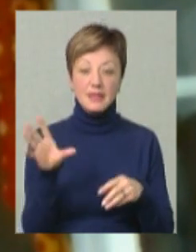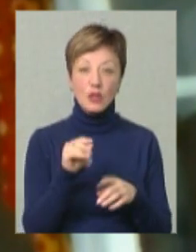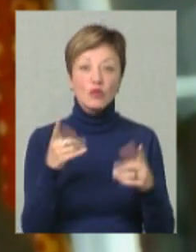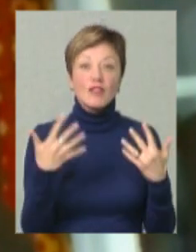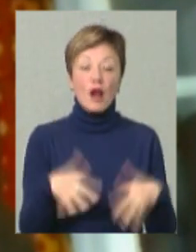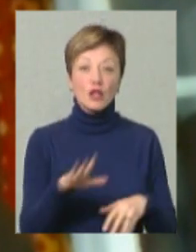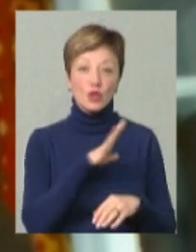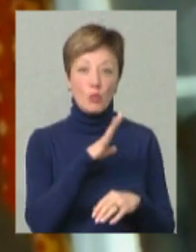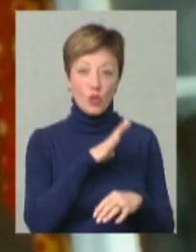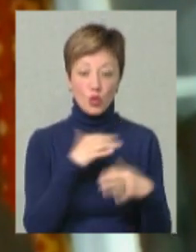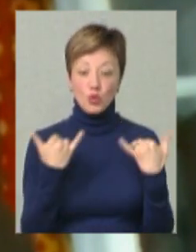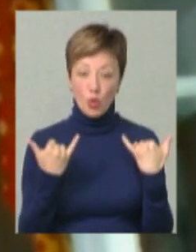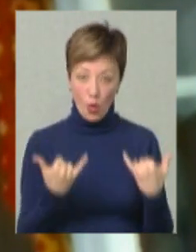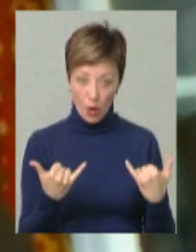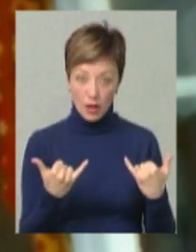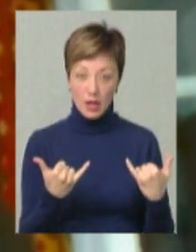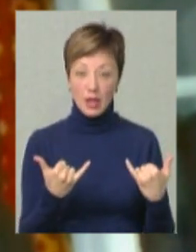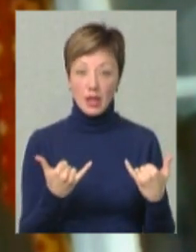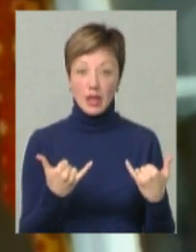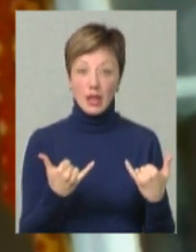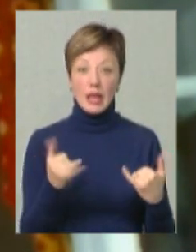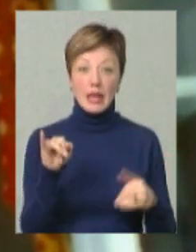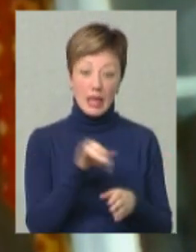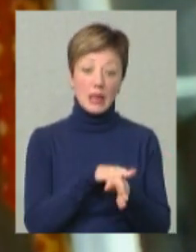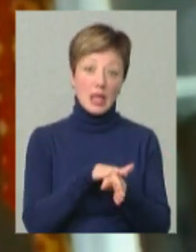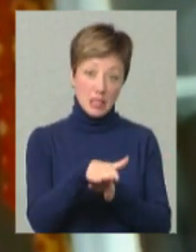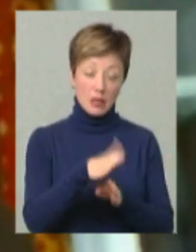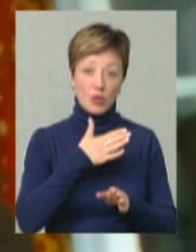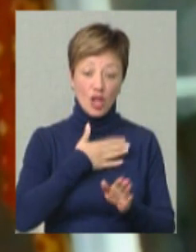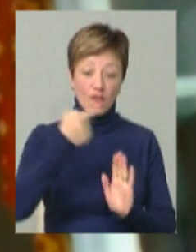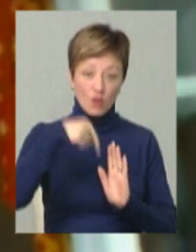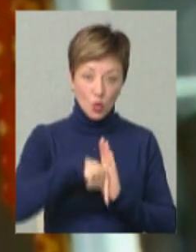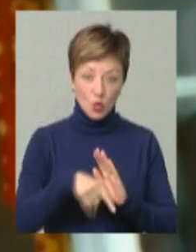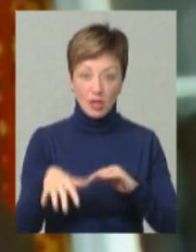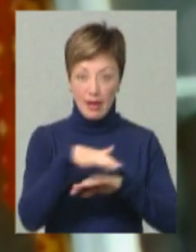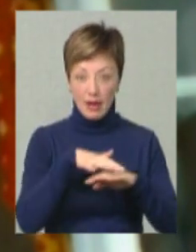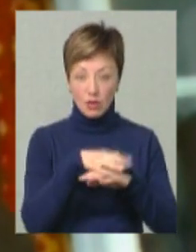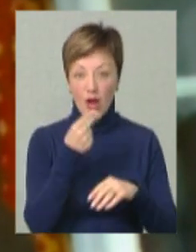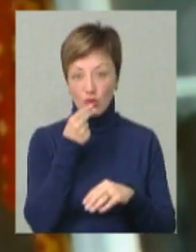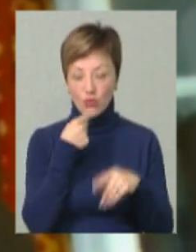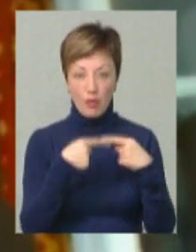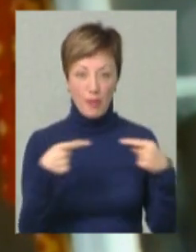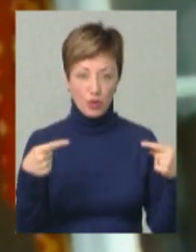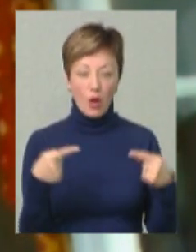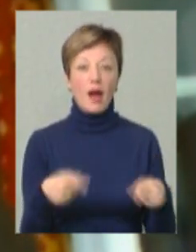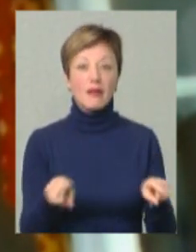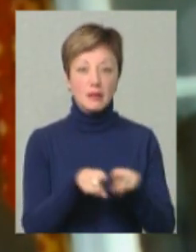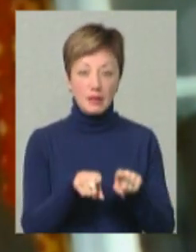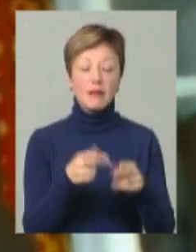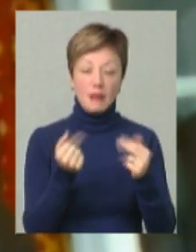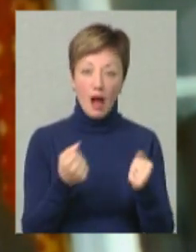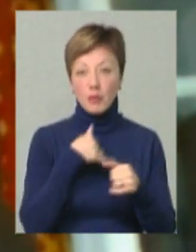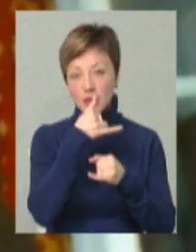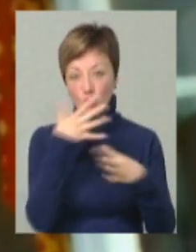що було втрачено сьогодні, і наситимо наш внутрішній ринок харчовими продуктами. Так, ми не